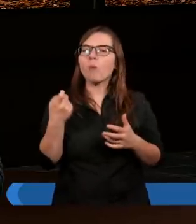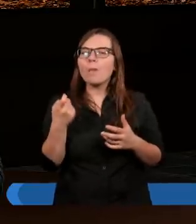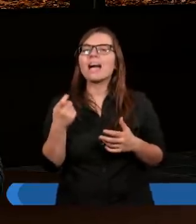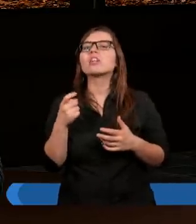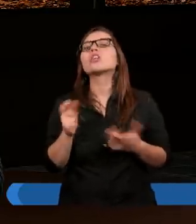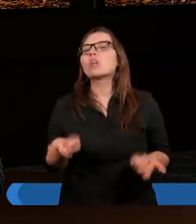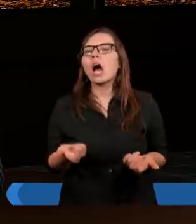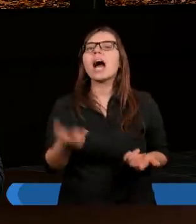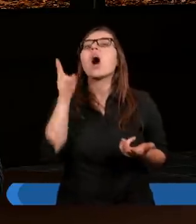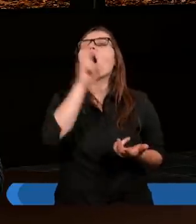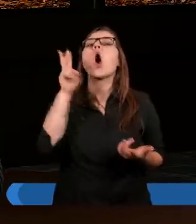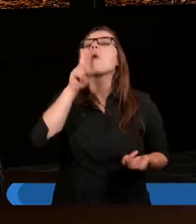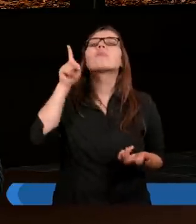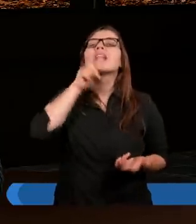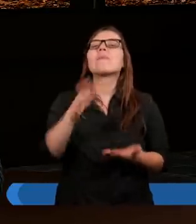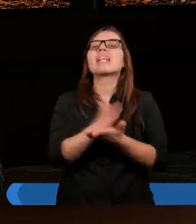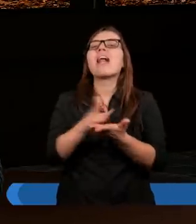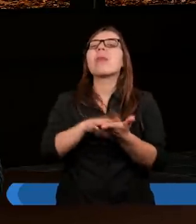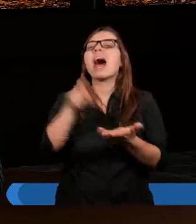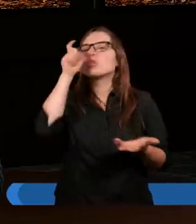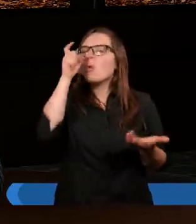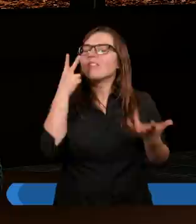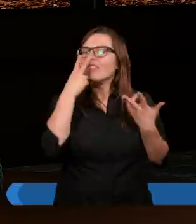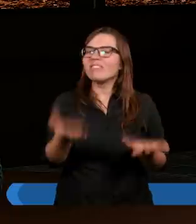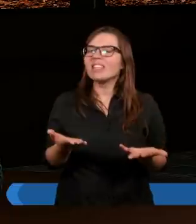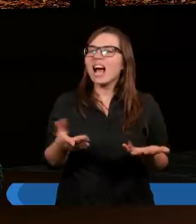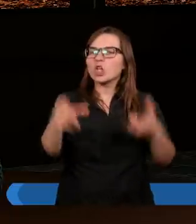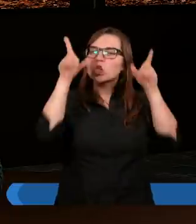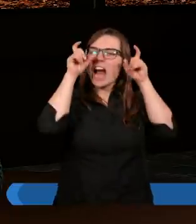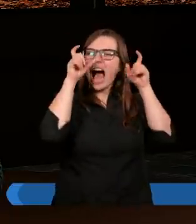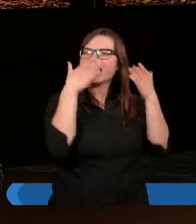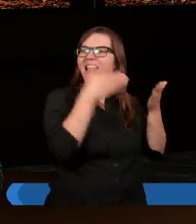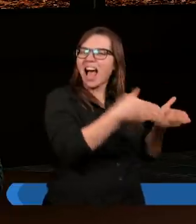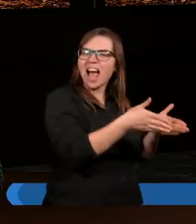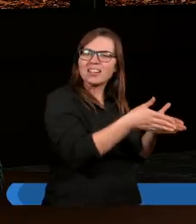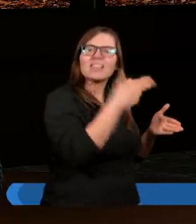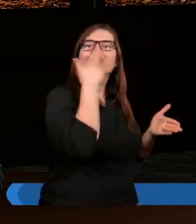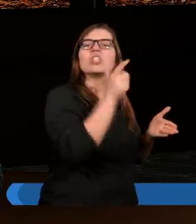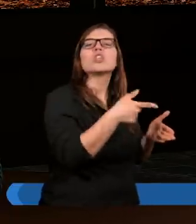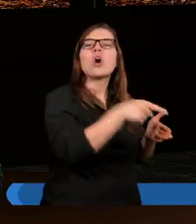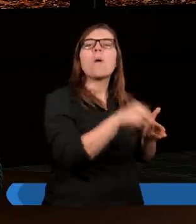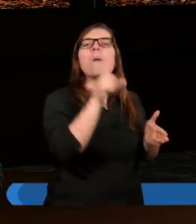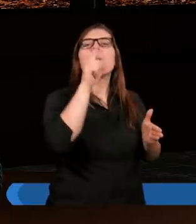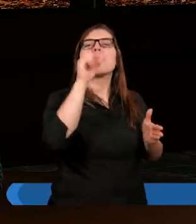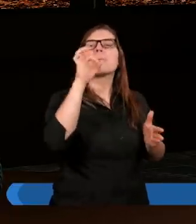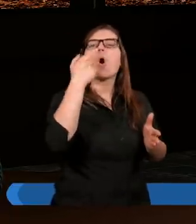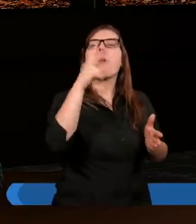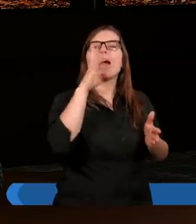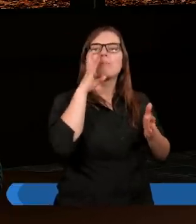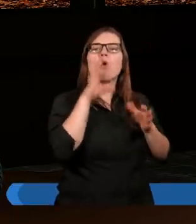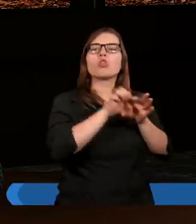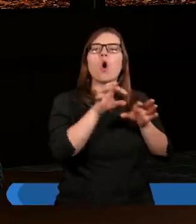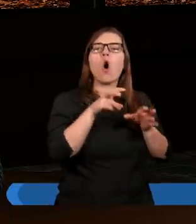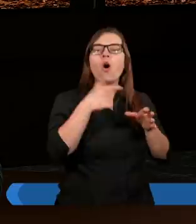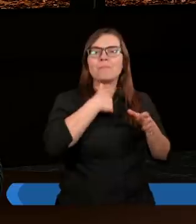komu tak naprawdę zależało na człowieku. Szatan po prostu był takim piąkiem do rozgrywki człowiek.